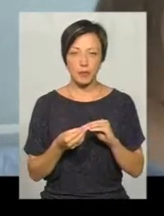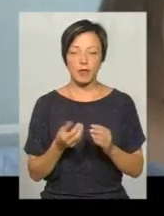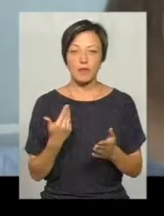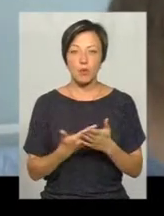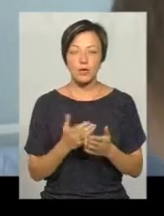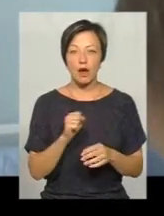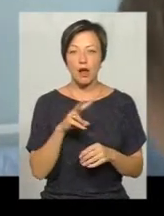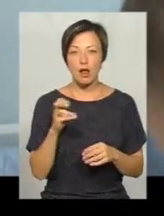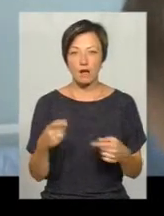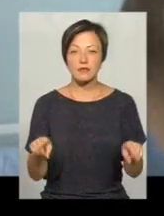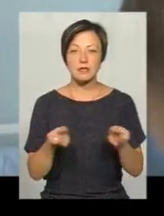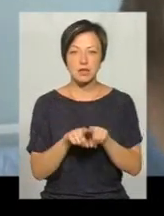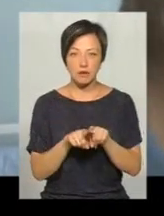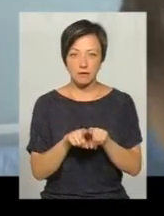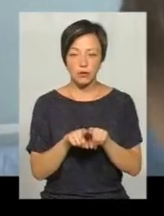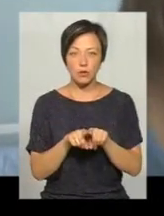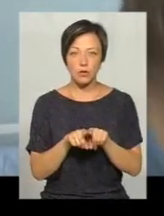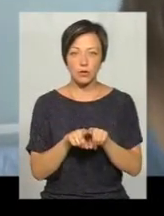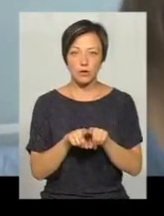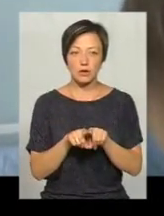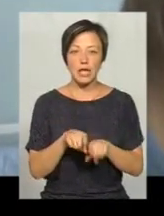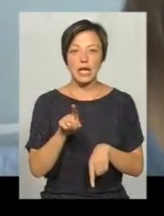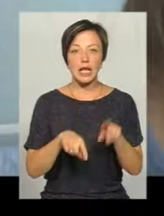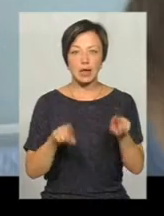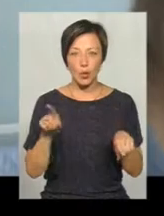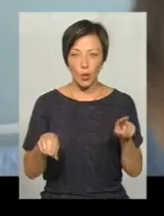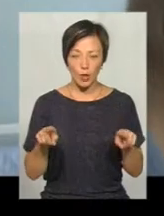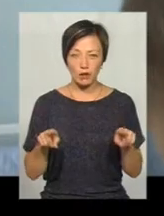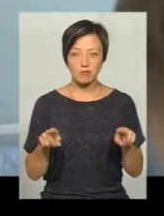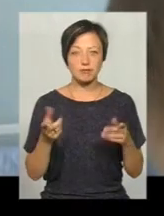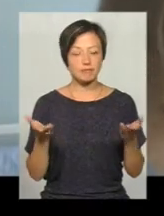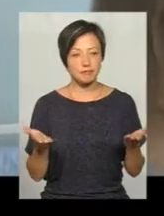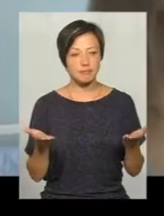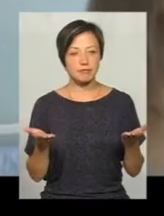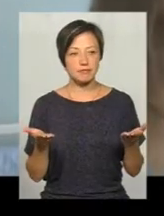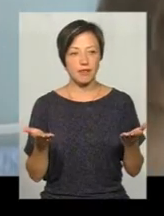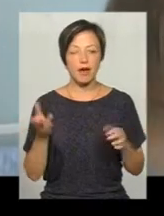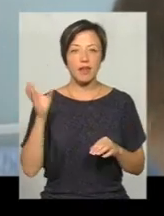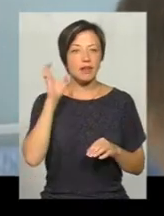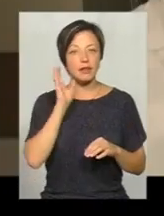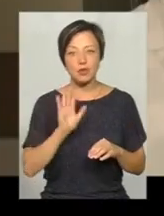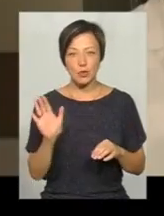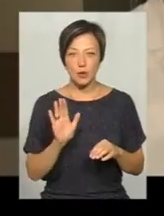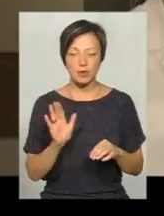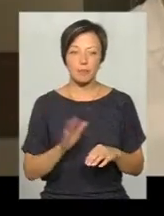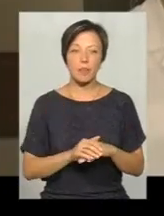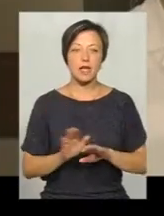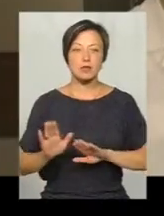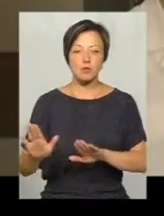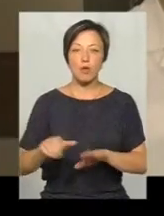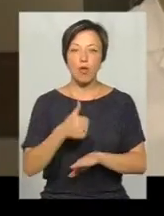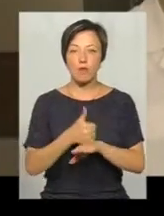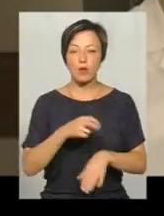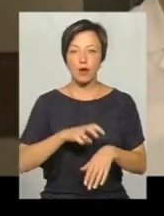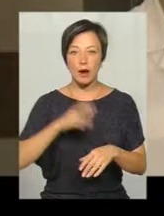Але все рівно інколи вони не слухаються. Заступник головного